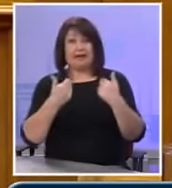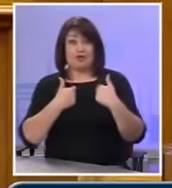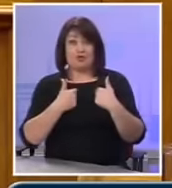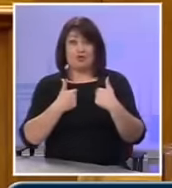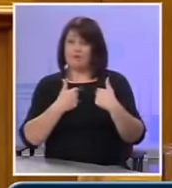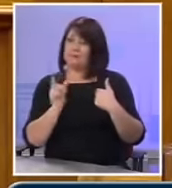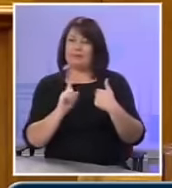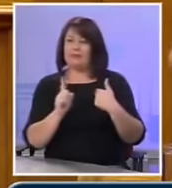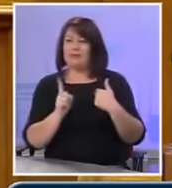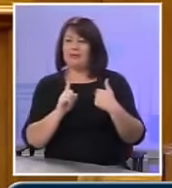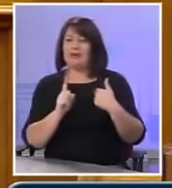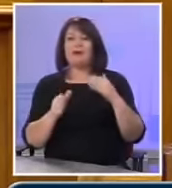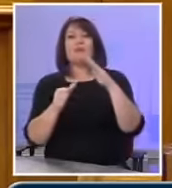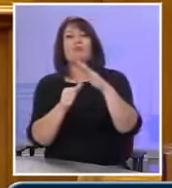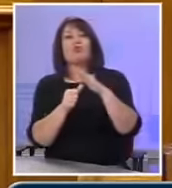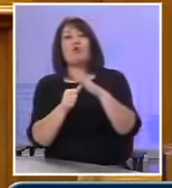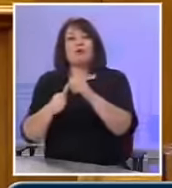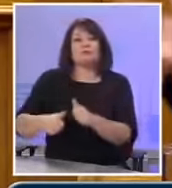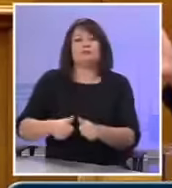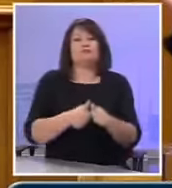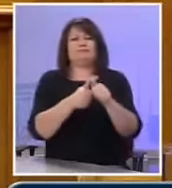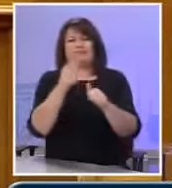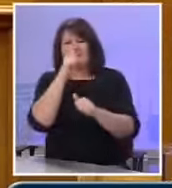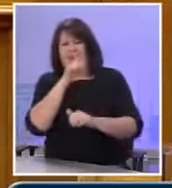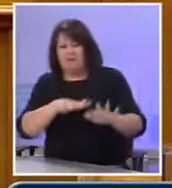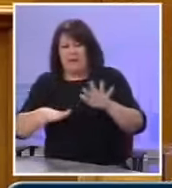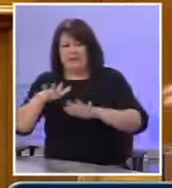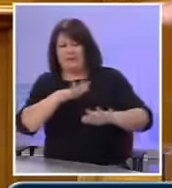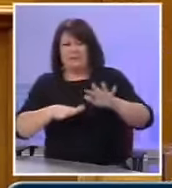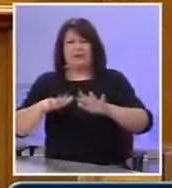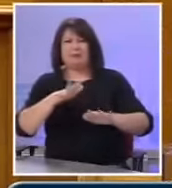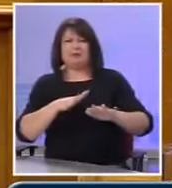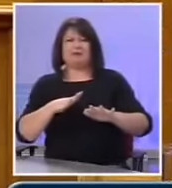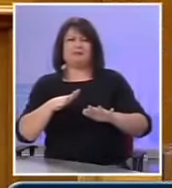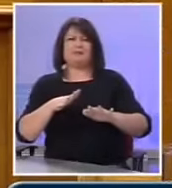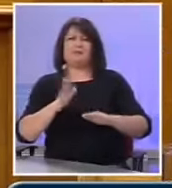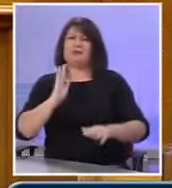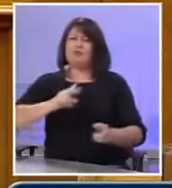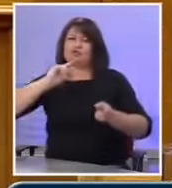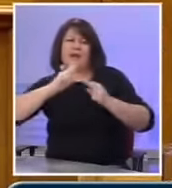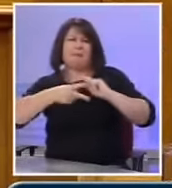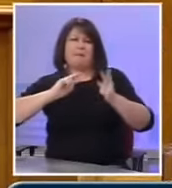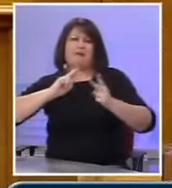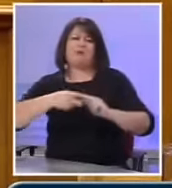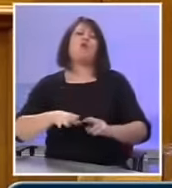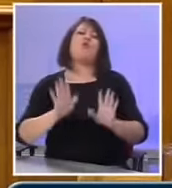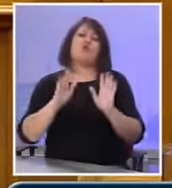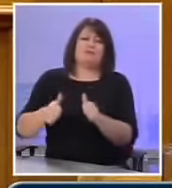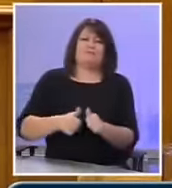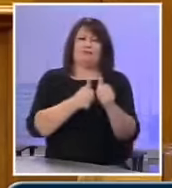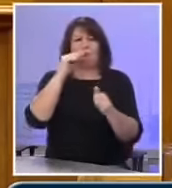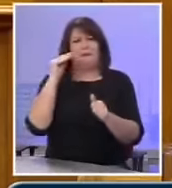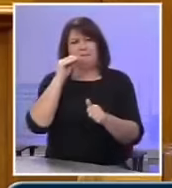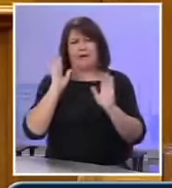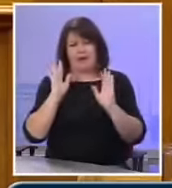ακολούθησα τον πρόεδρό σας για πάτες τι είπαμε, τι δεν είπατε, που θα μπορούσα να απαντήσω και εγώ ακριβώς σε αυτό. Γιατί νομίζω ότι ο